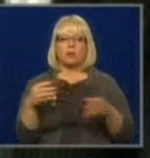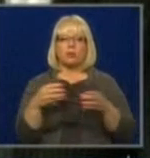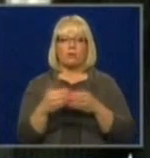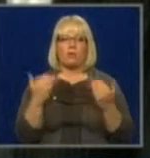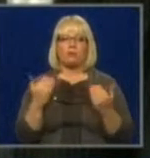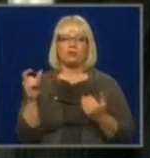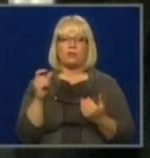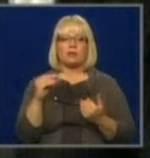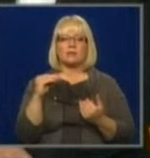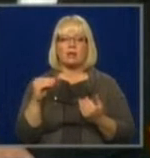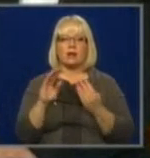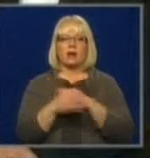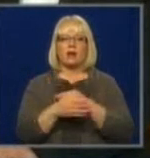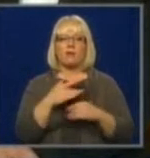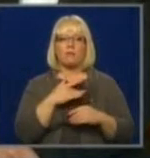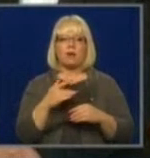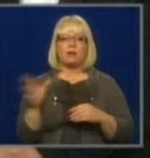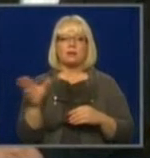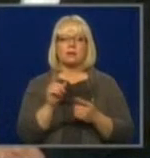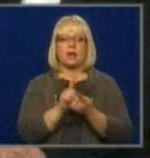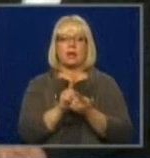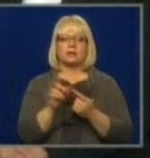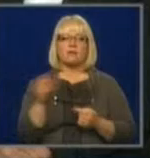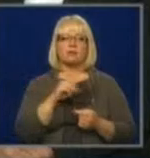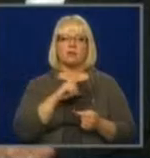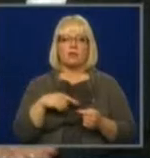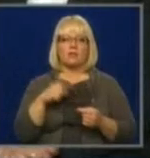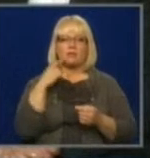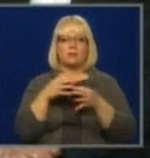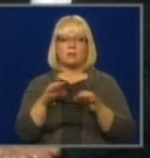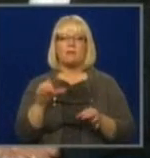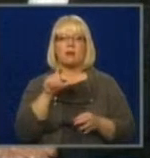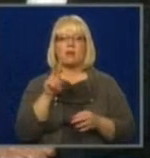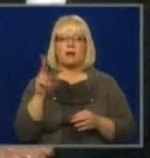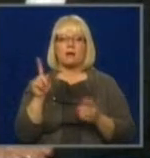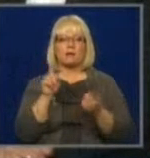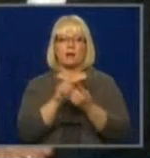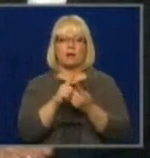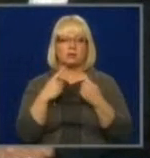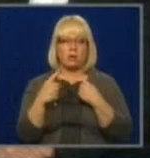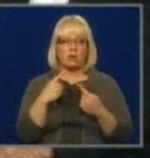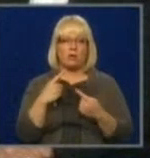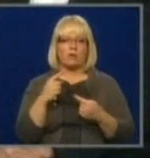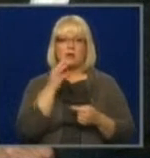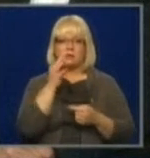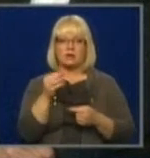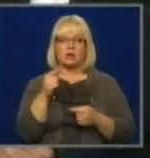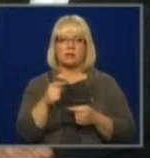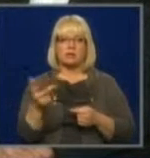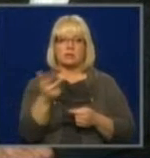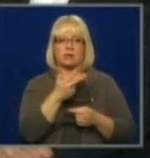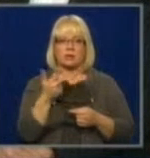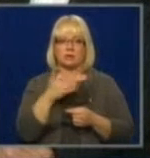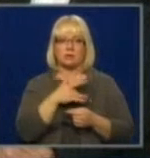šobrīd Zatler Reforma partija tiekās ar visu Latvijai tajautājumiem brīvībā LNNK pārstāvjiem. Un jāpiezīmē, ja šīs trīs